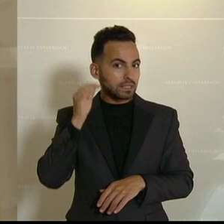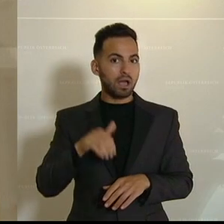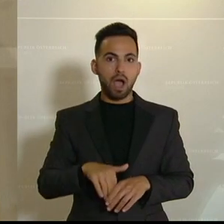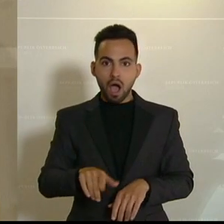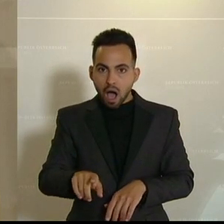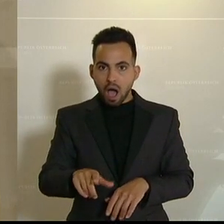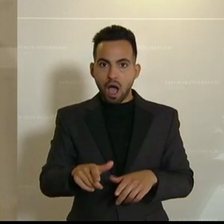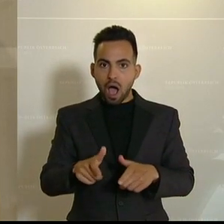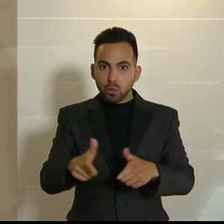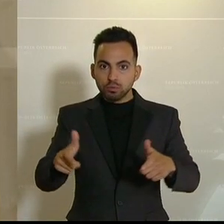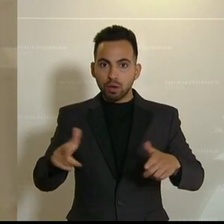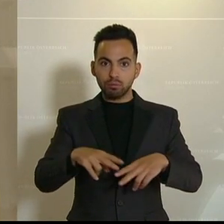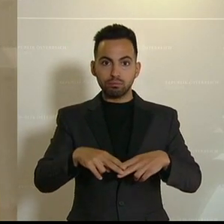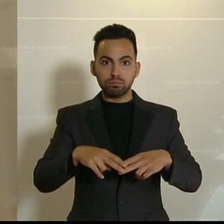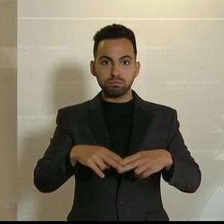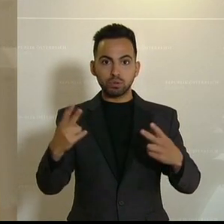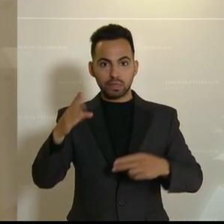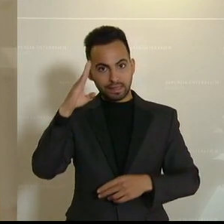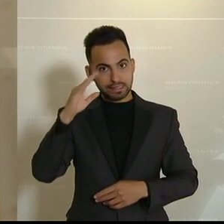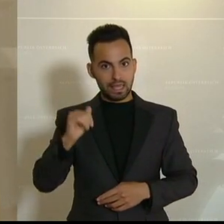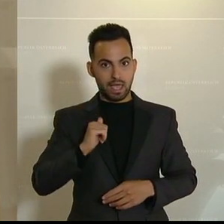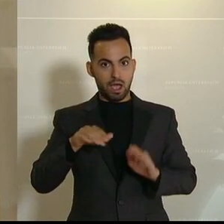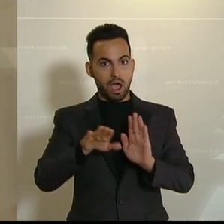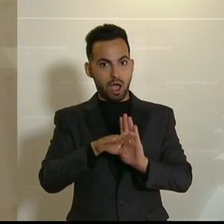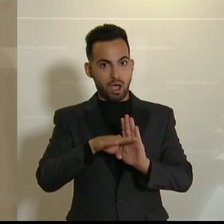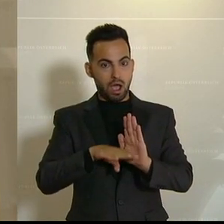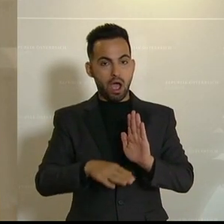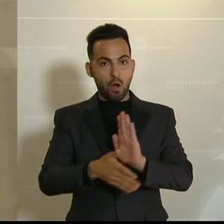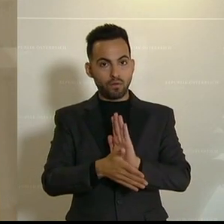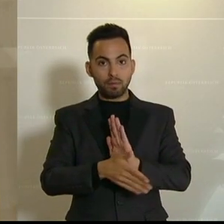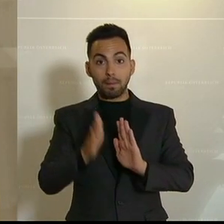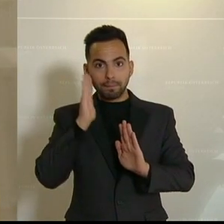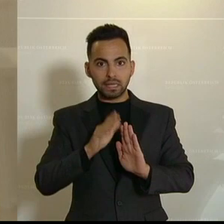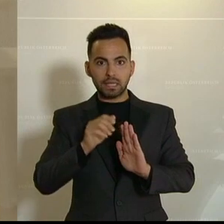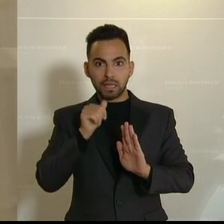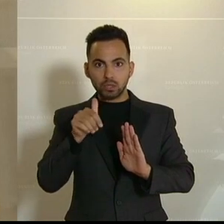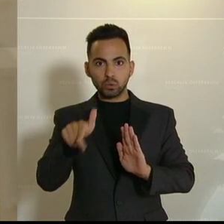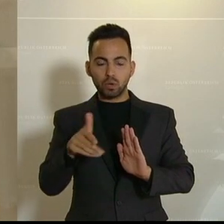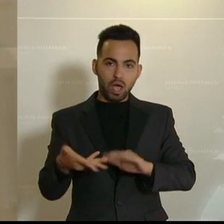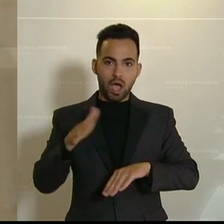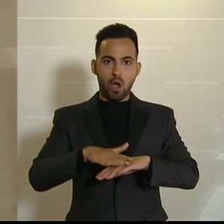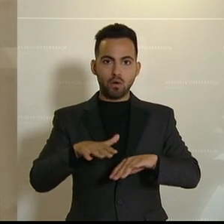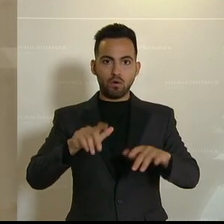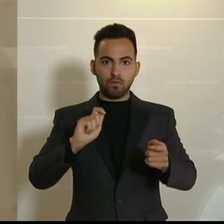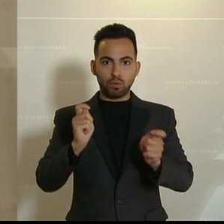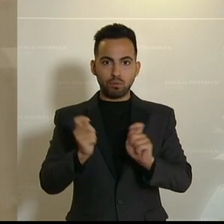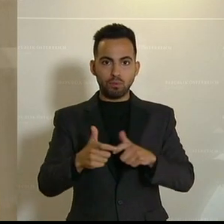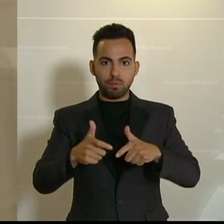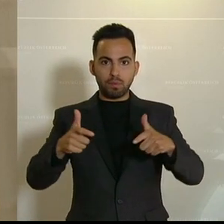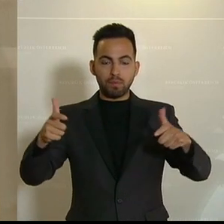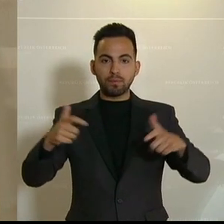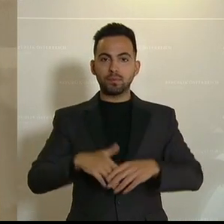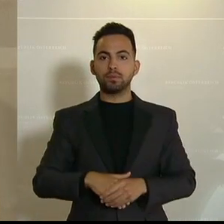auszubauen, wofür das Bundesheer in Wahrheit da sein sollte, aufgrund unserer Verfassung, nämlich die Komponente der